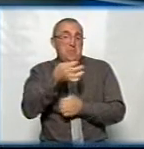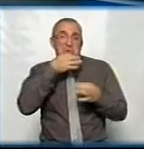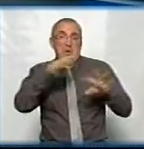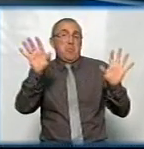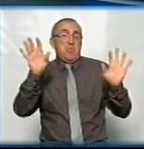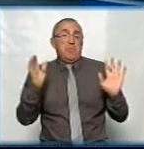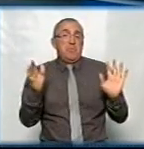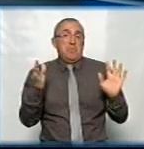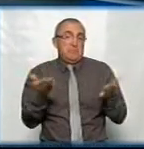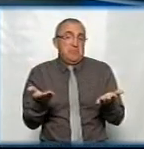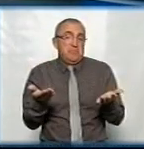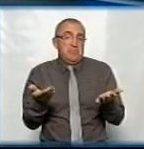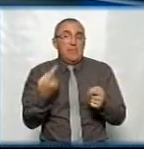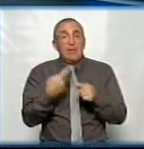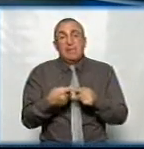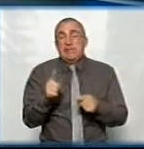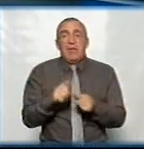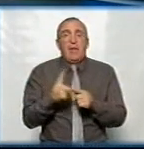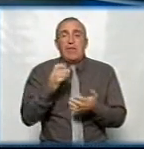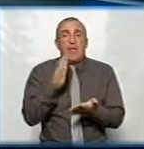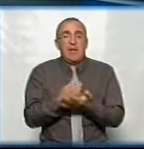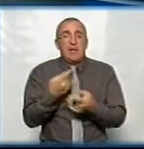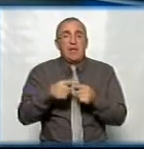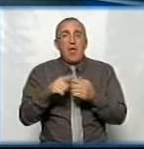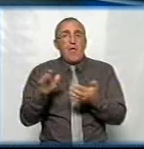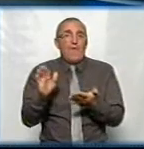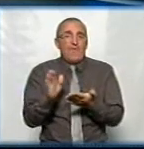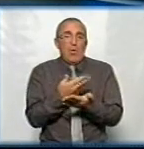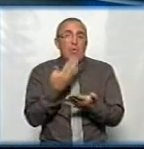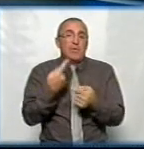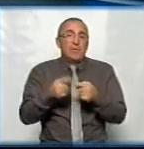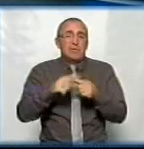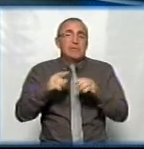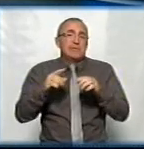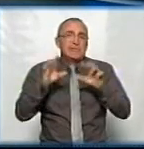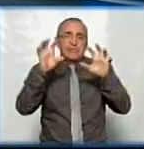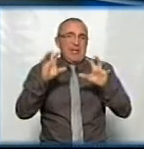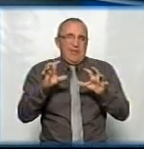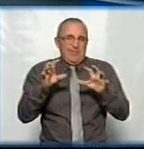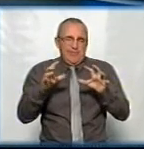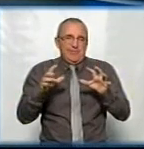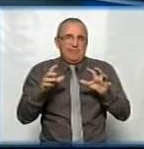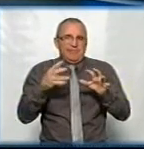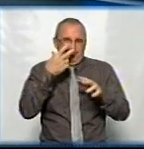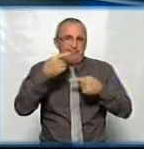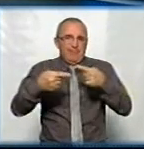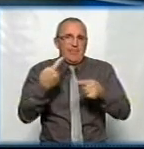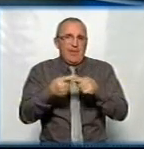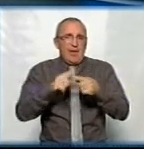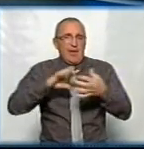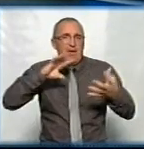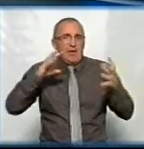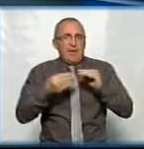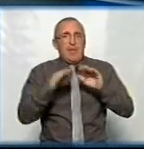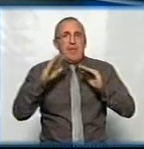подобається. Це не є вже таким виключенням, це, скоріше все, закономірність. На жаль, у нас склалася така в нашому